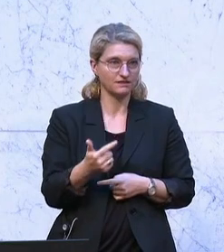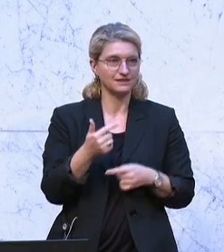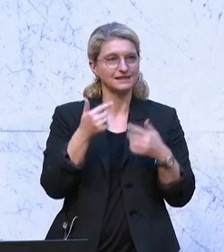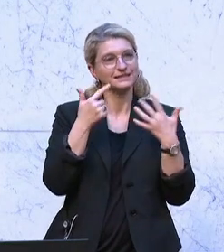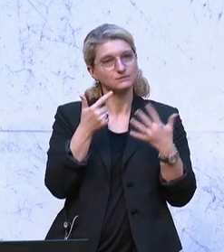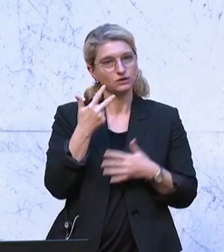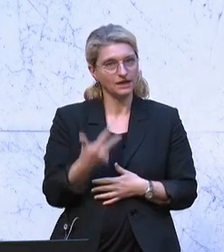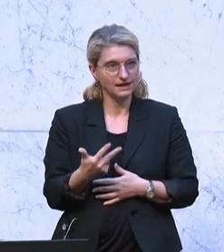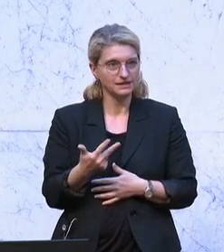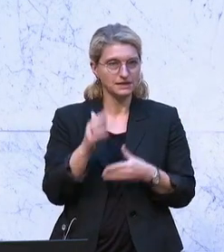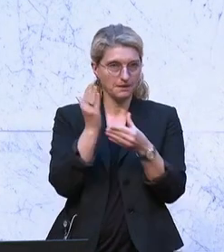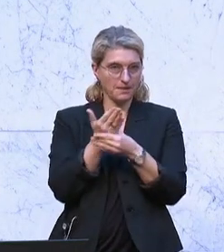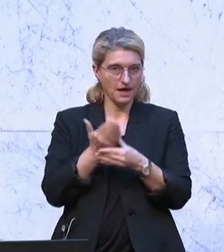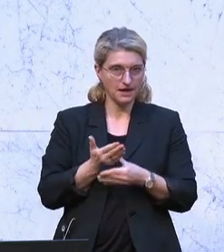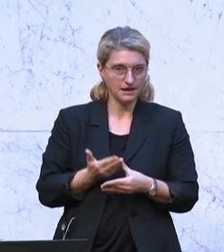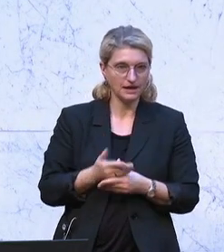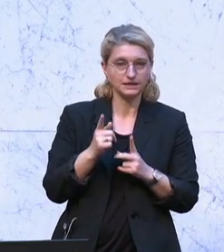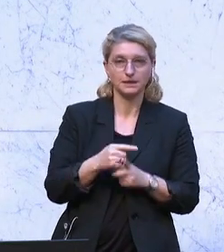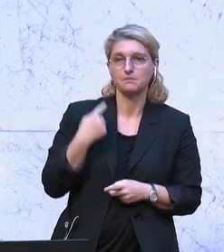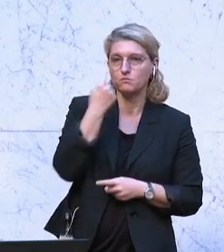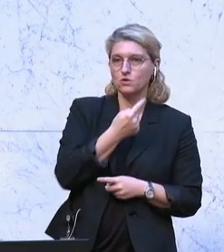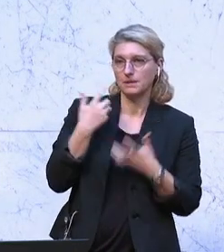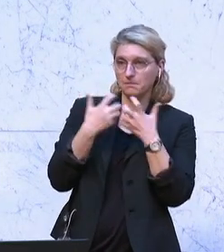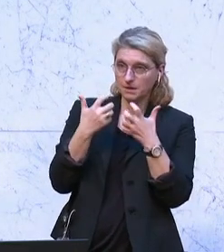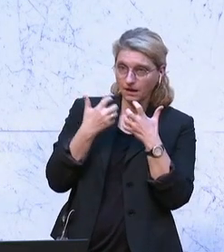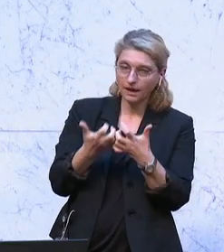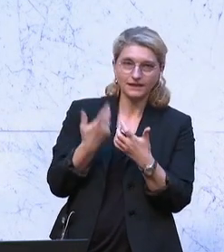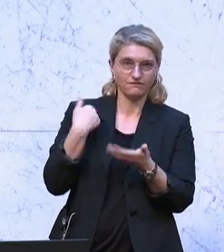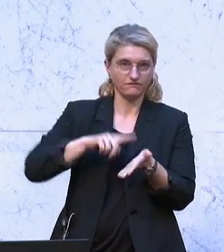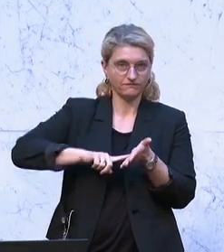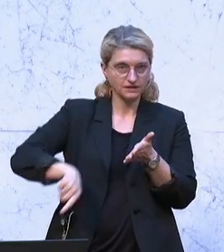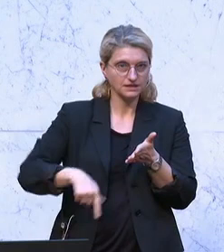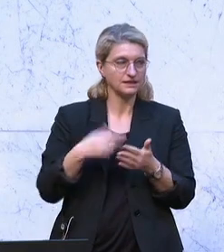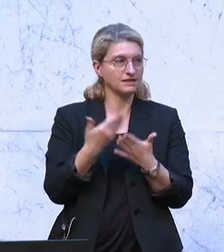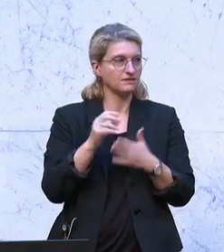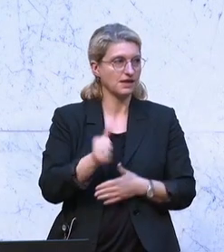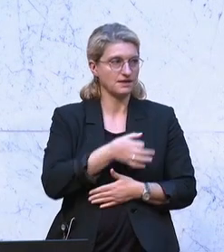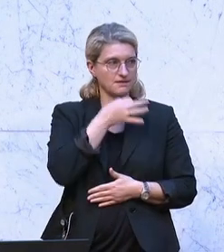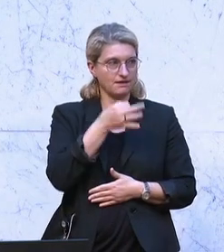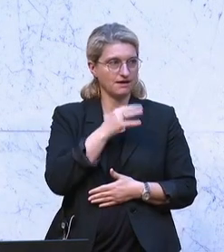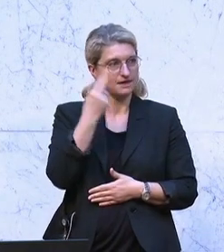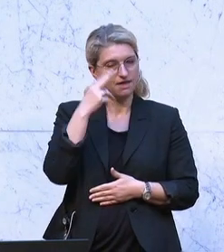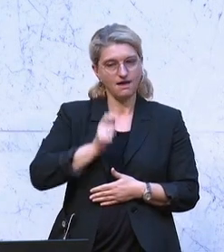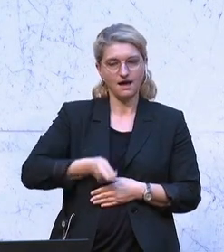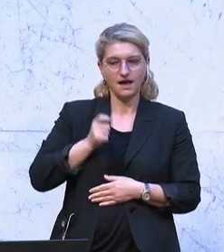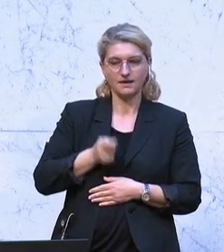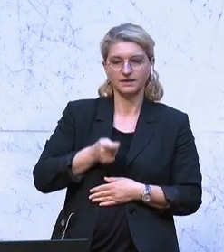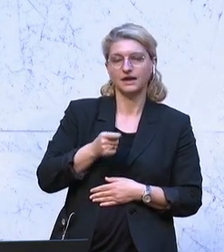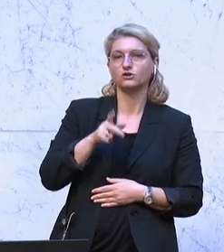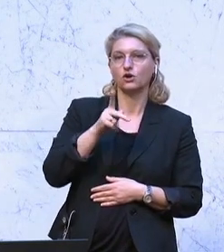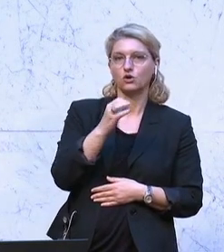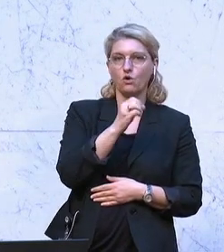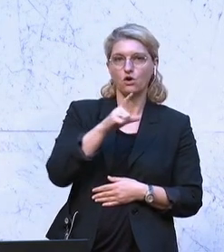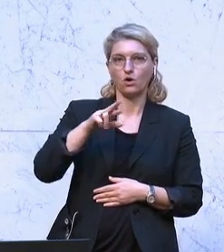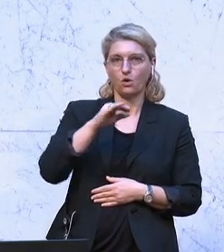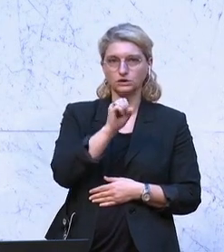und dann Hans-Stefan Hintner, ÖVP der Mödlinge-Bürgermeister. Herr Abgeordneter Andreas Kolros, bitte.